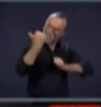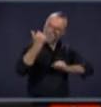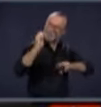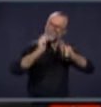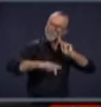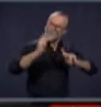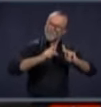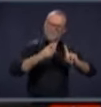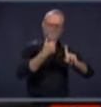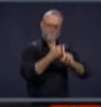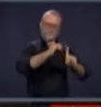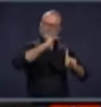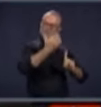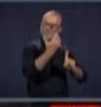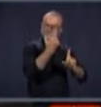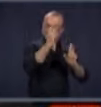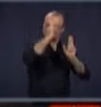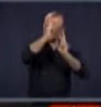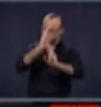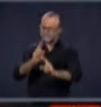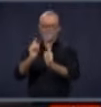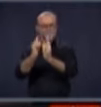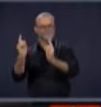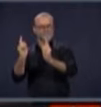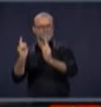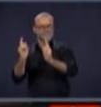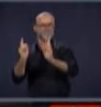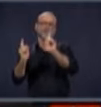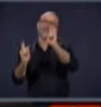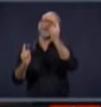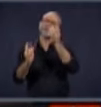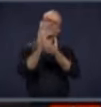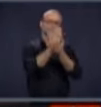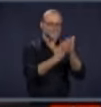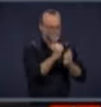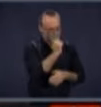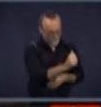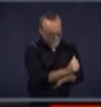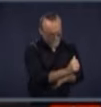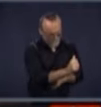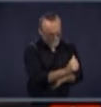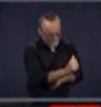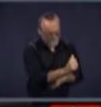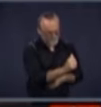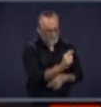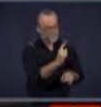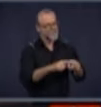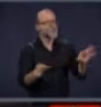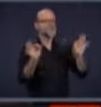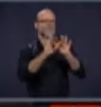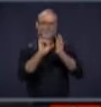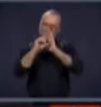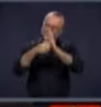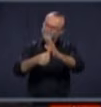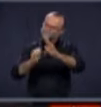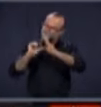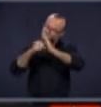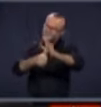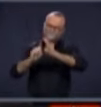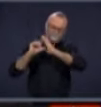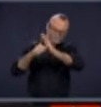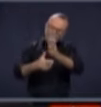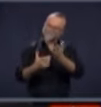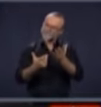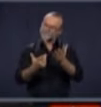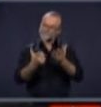grande partie des gens respectait la distanciation. Quelques-uns, non. C'est important, sans doute, de répéter